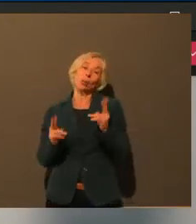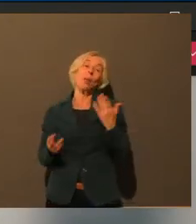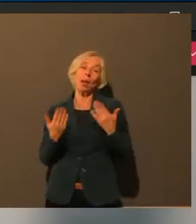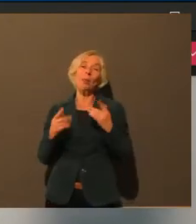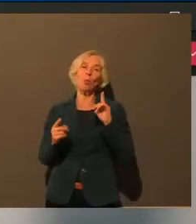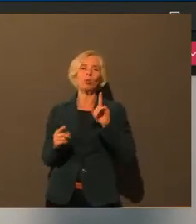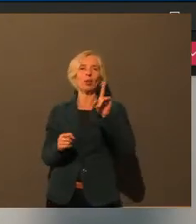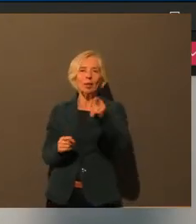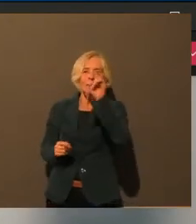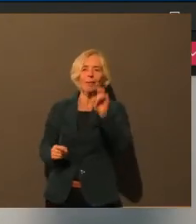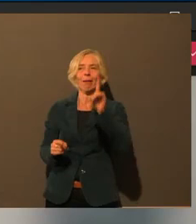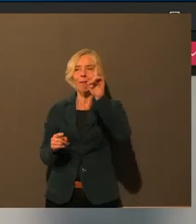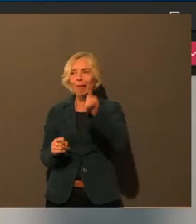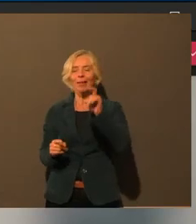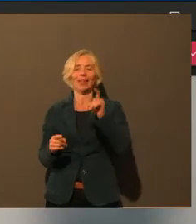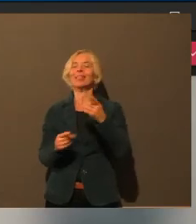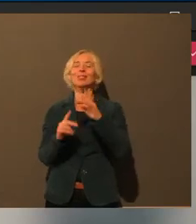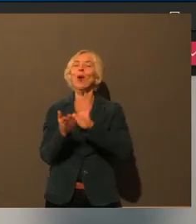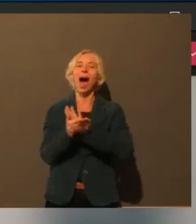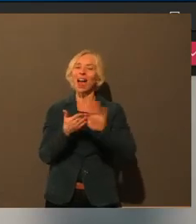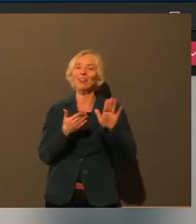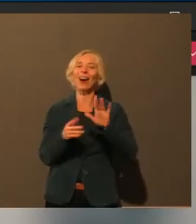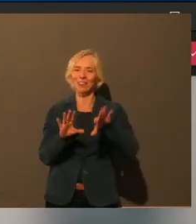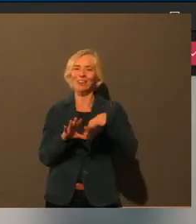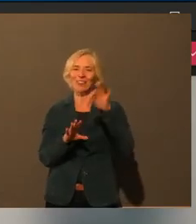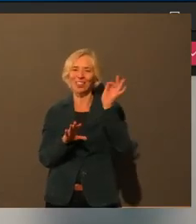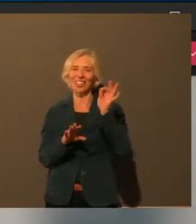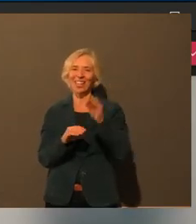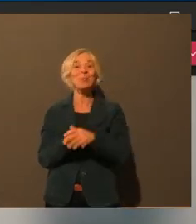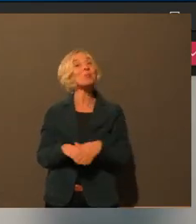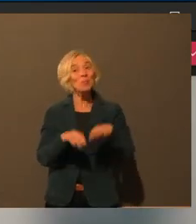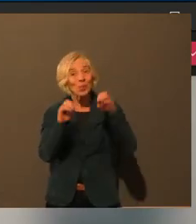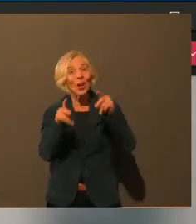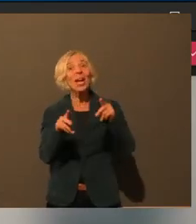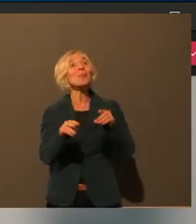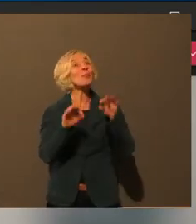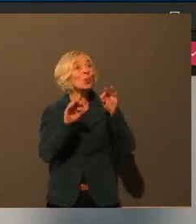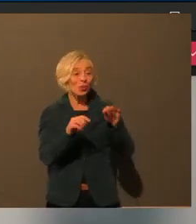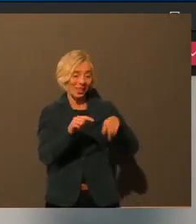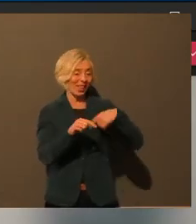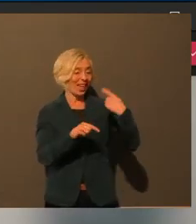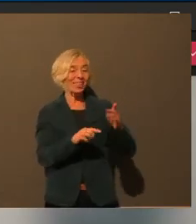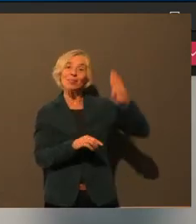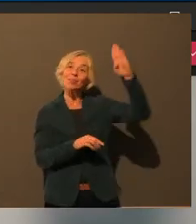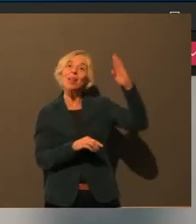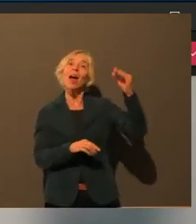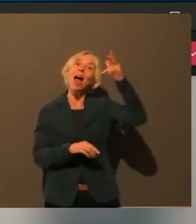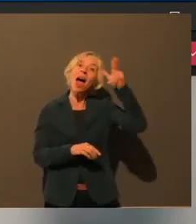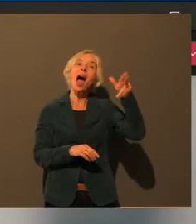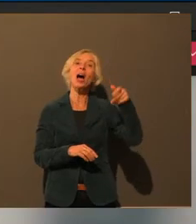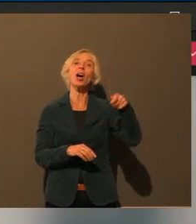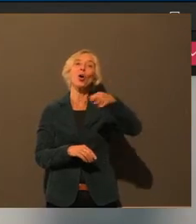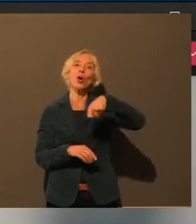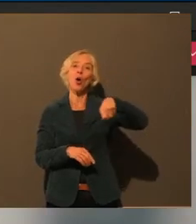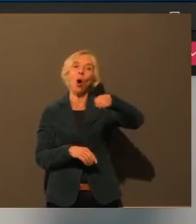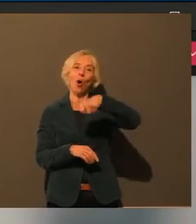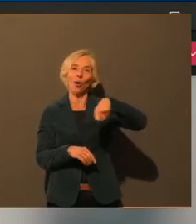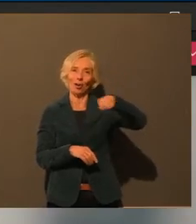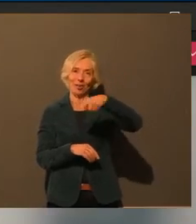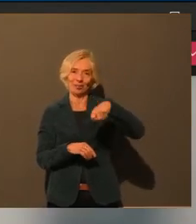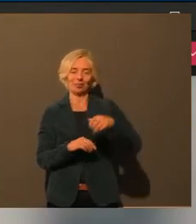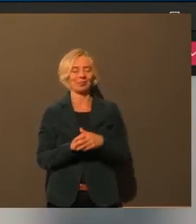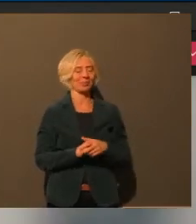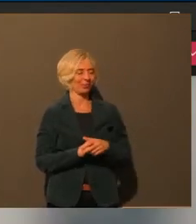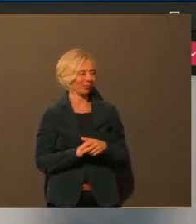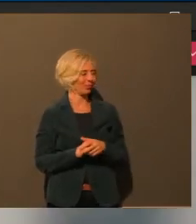dann manchmal schon ein bisschen komplizierter. Jetzt habe ich als nächstes den Herrn Koch. Ja, wunderbar. Also ich finde